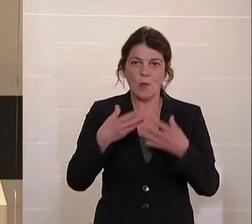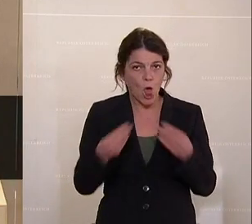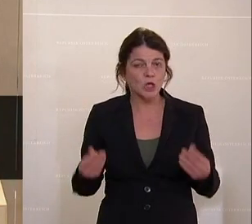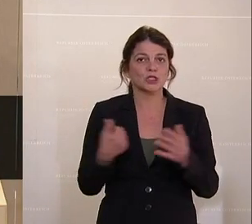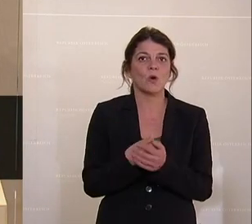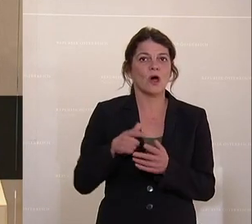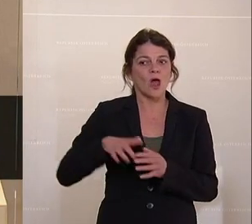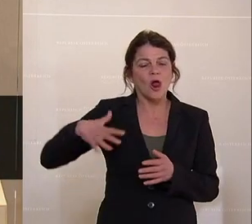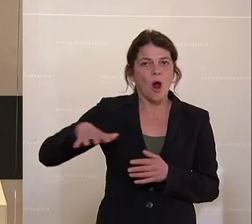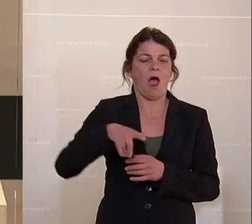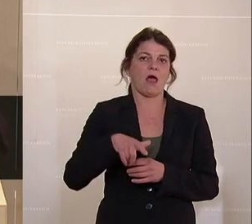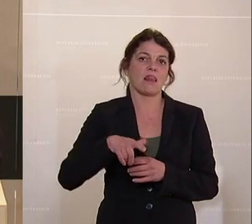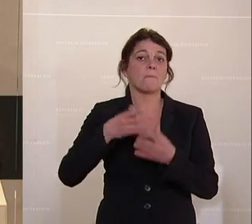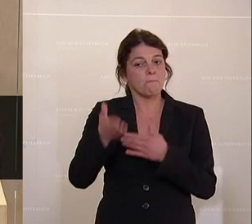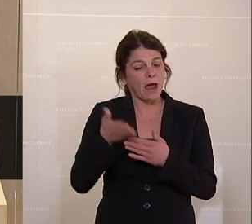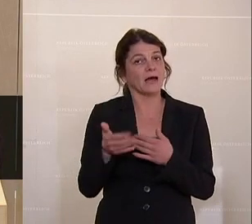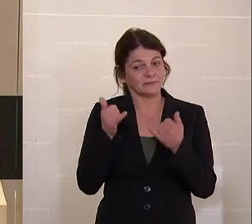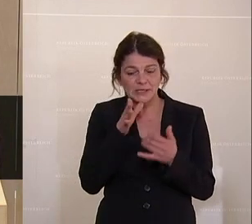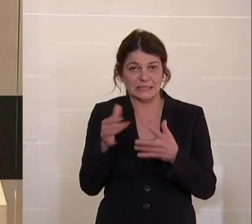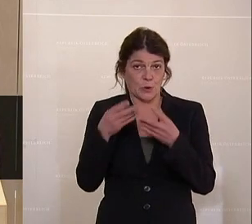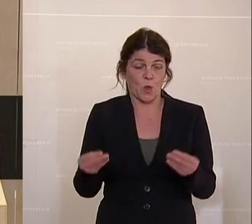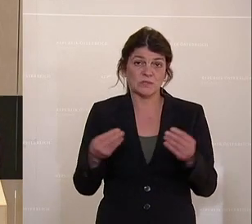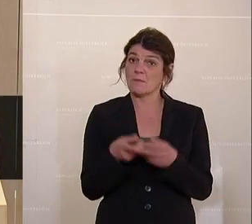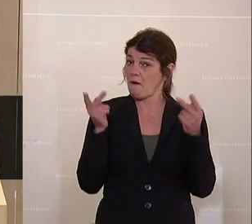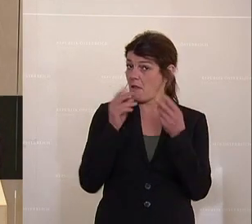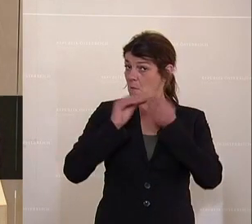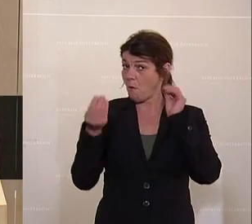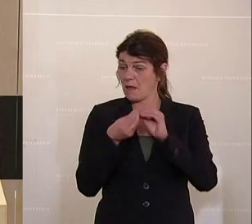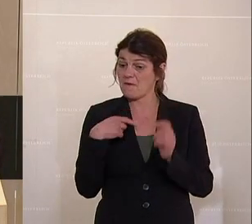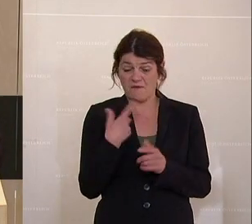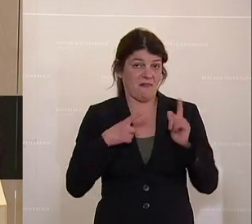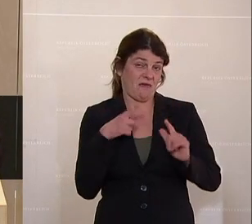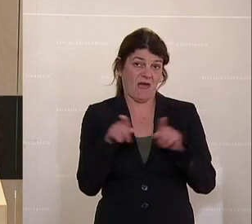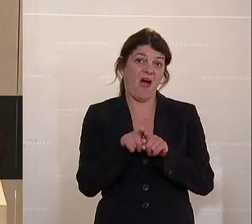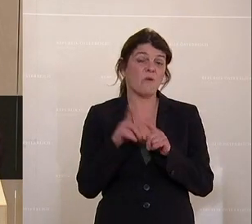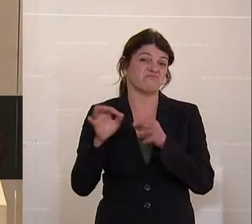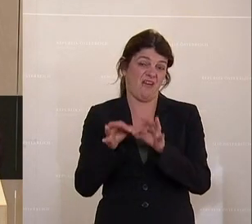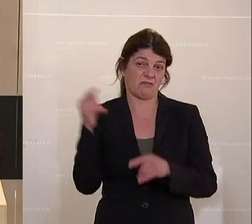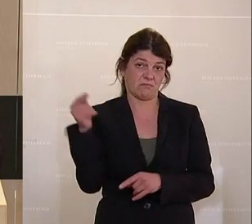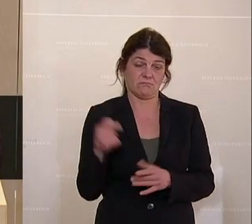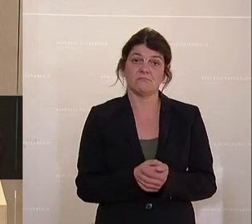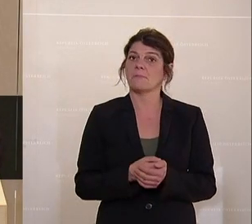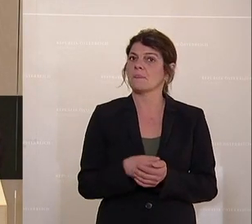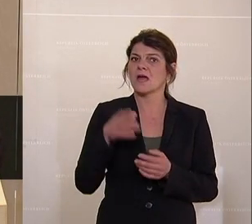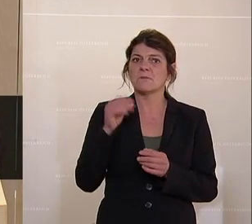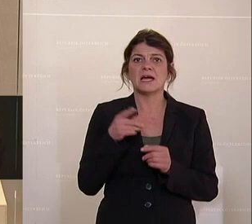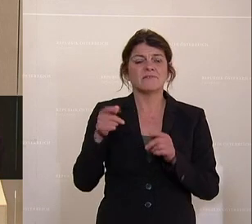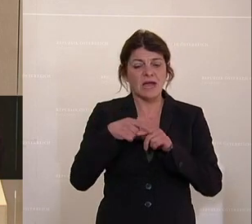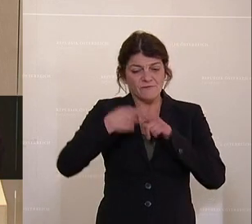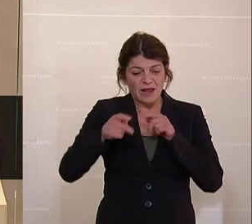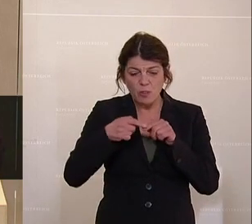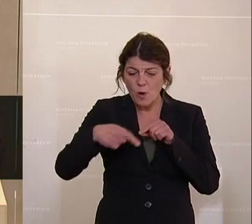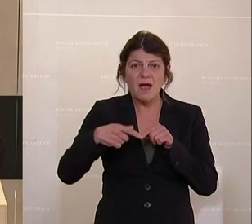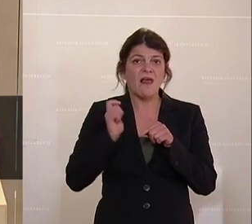die Lokalbahn löst. Ein ähnliches Problem haben wir leider auch in Kärnten mit dem Lückenschluss zwischen